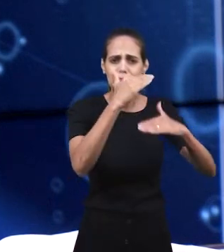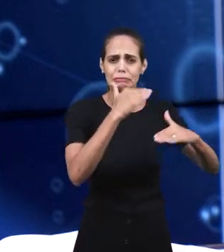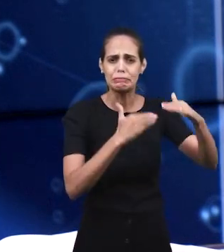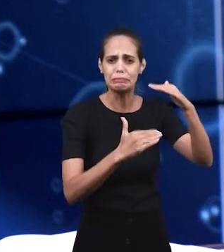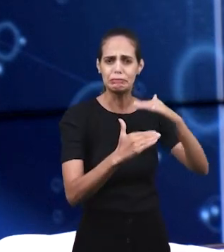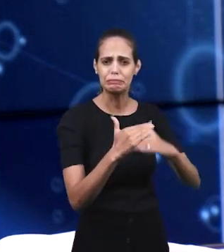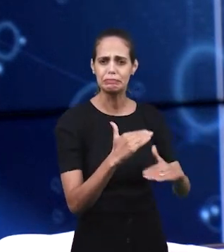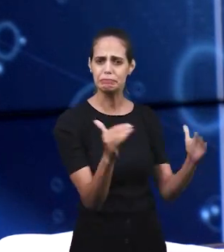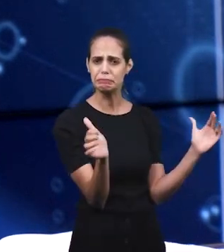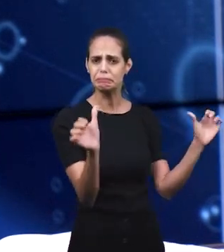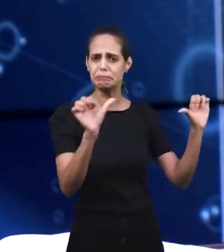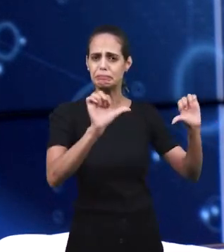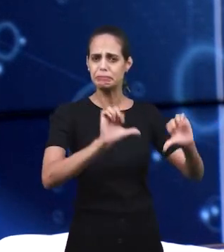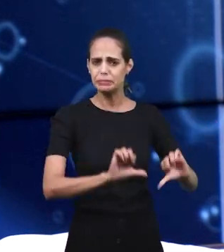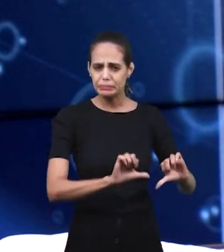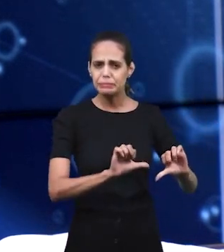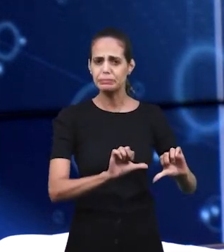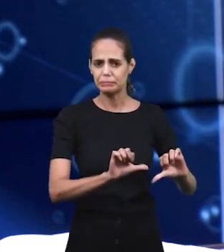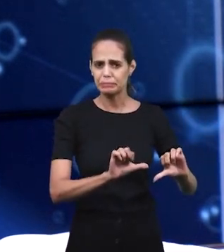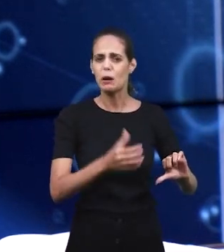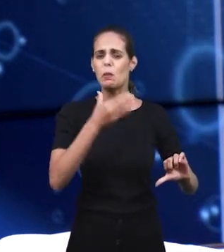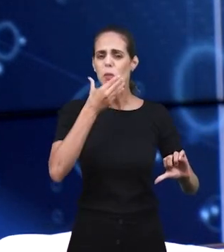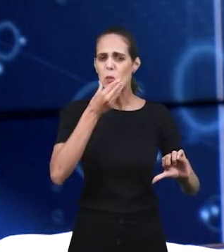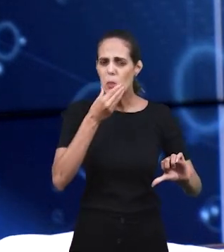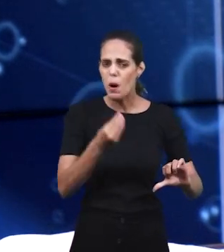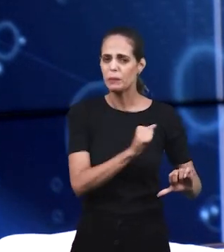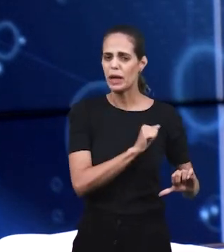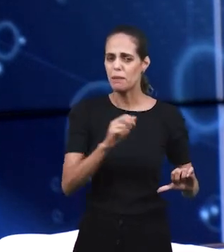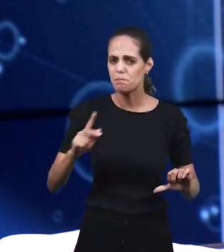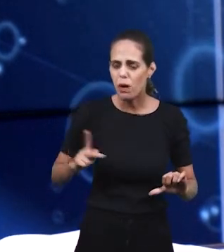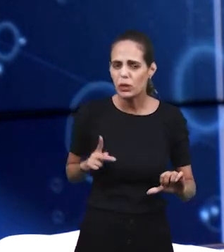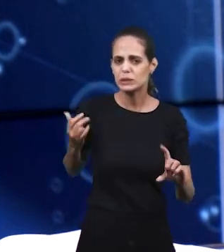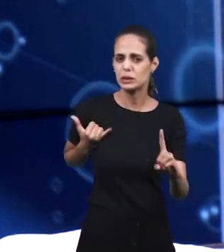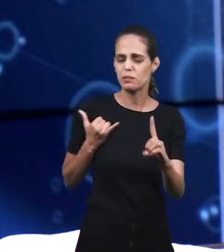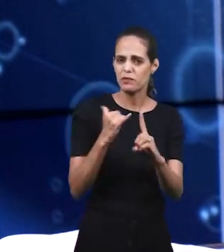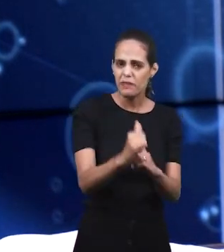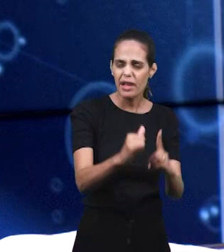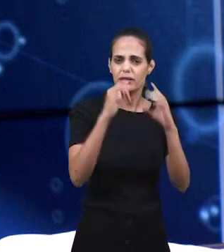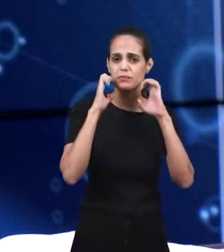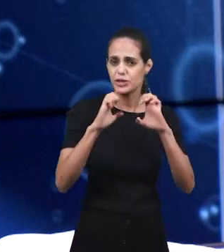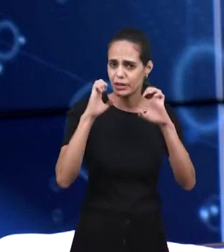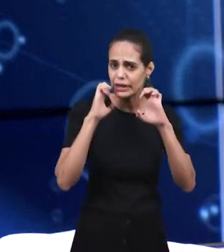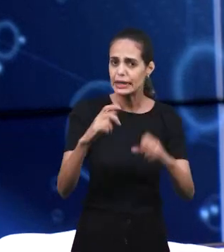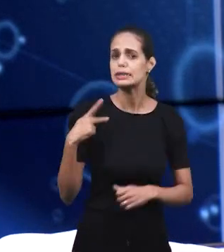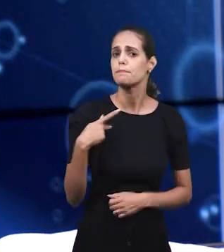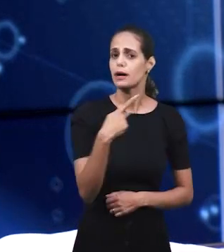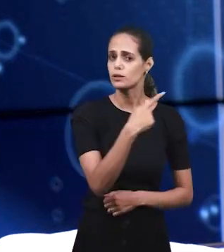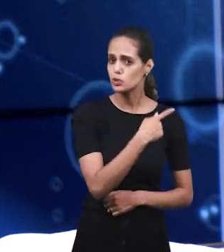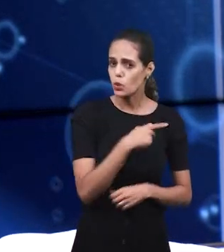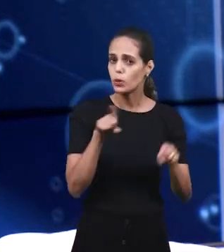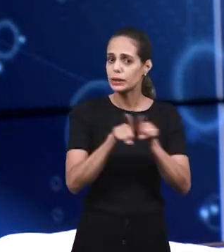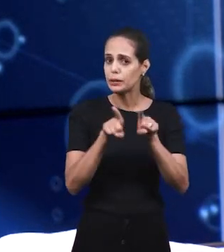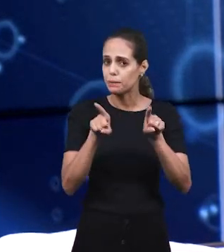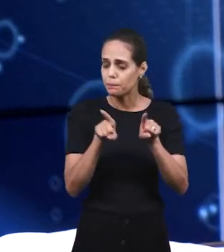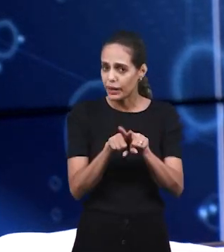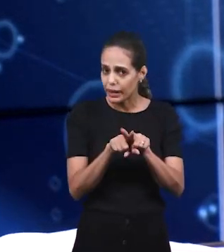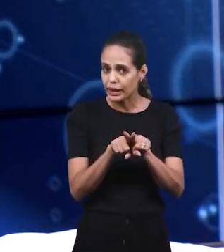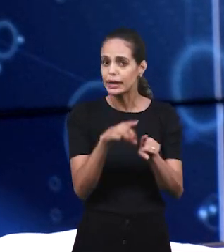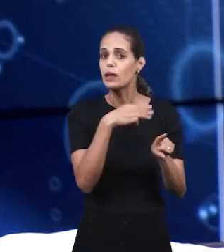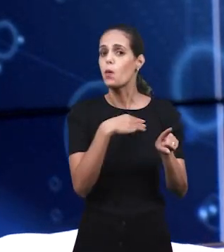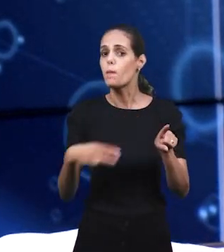результаты – это упадок этого служения. Положение, в котором находится пророк, евангелист,